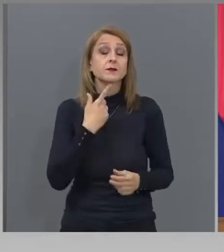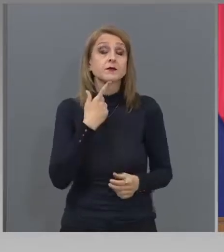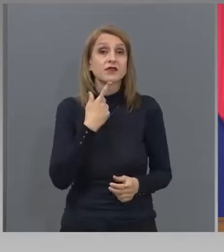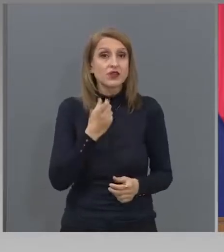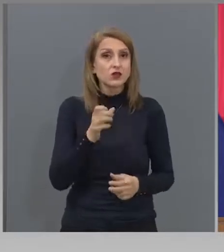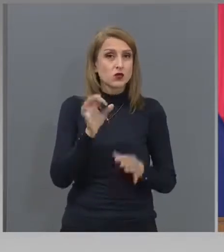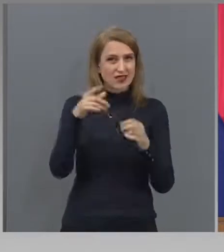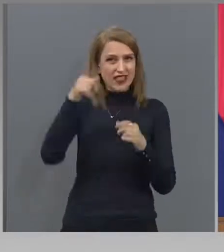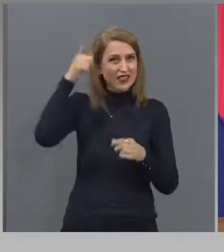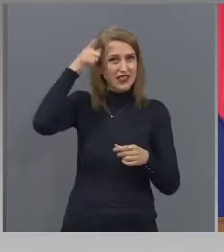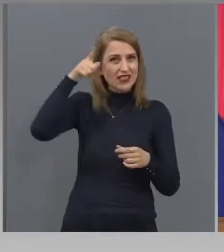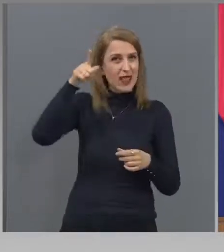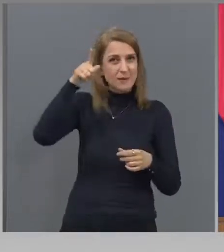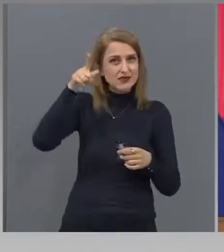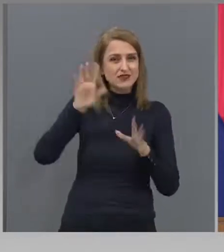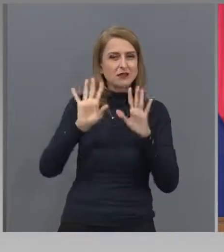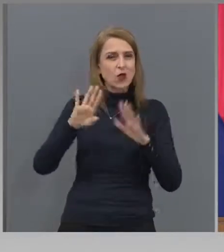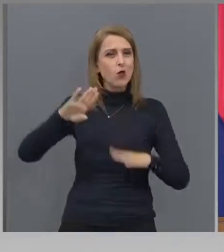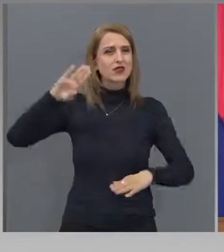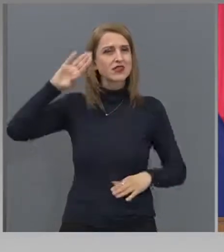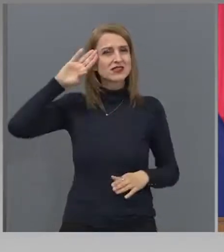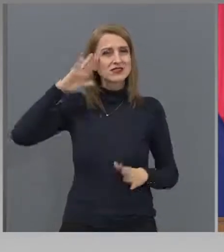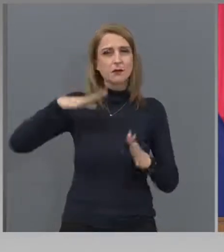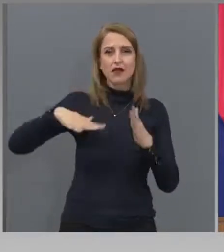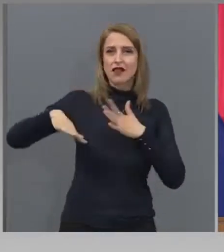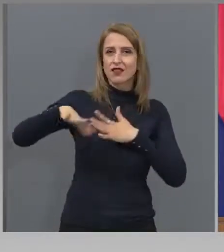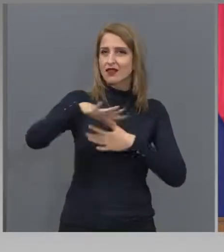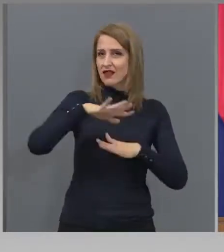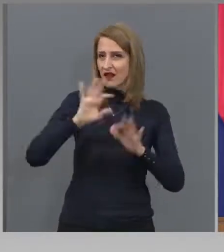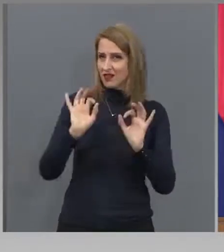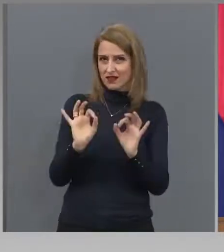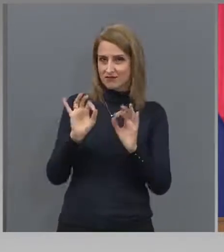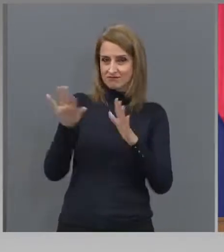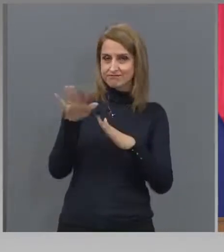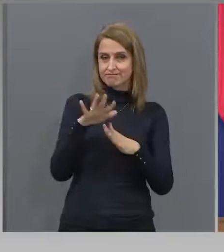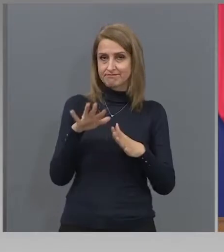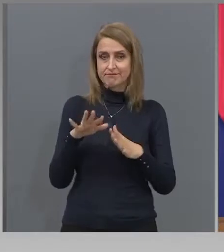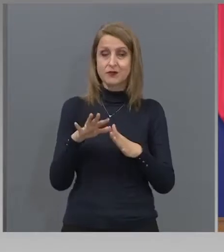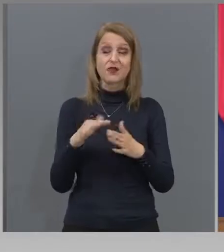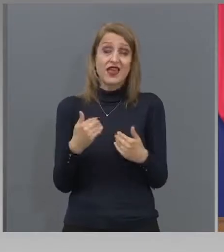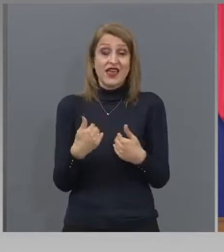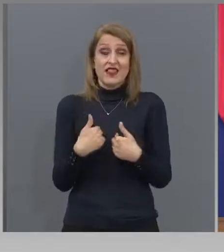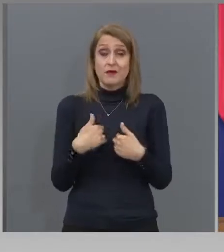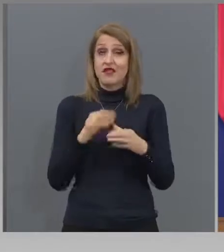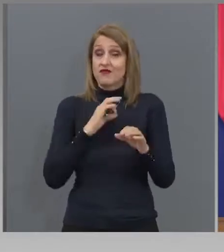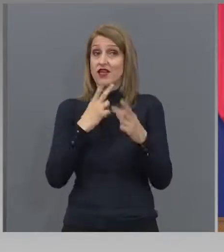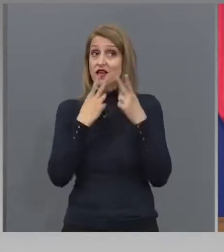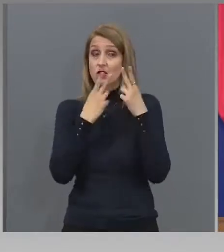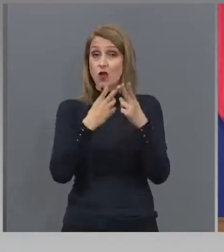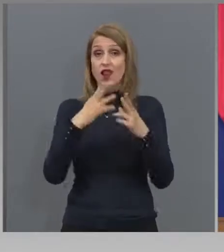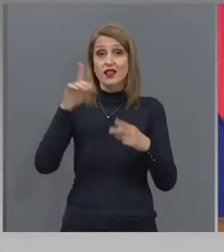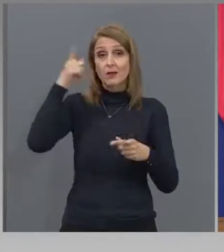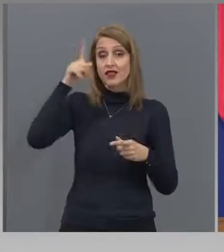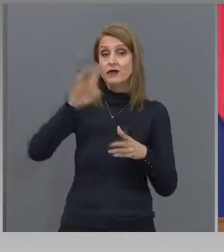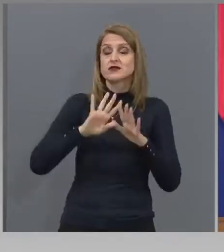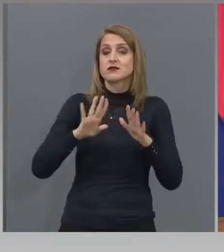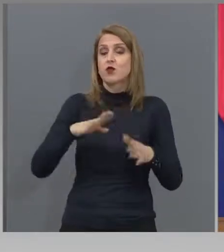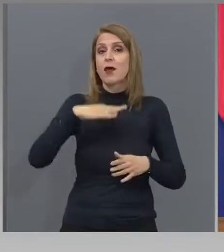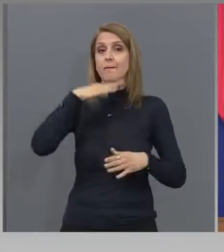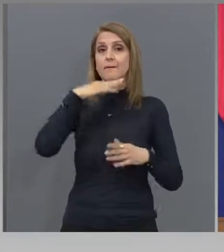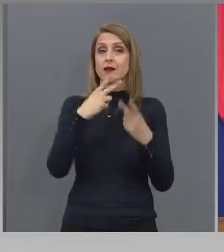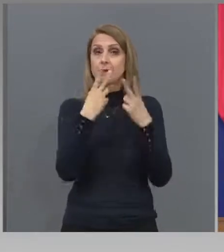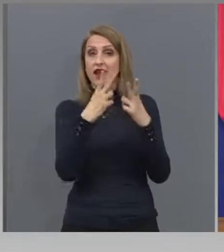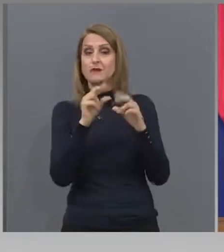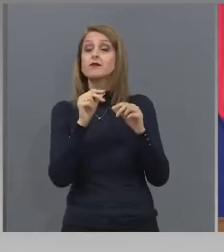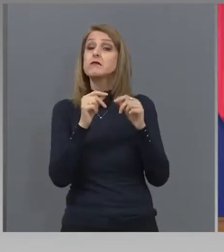най-дисциплинираната нация, безспорно и на мене сами пример винаги били, те най-рано